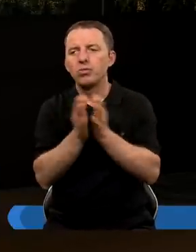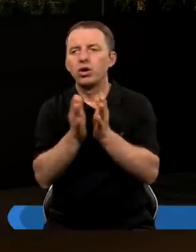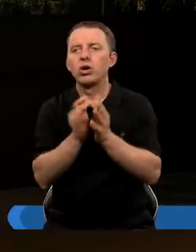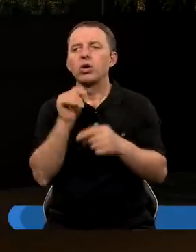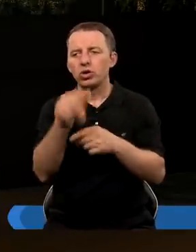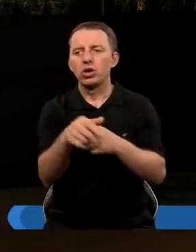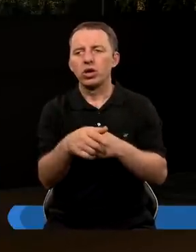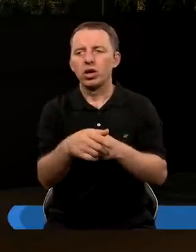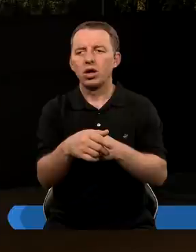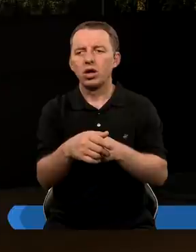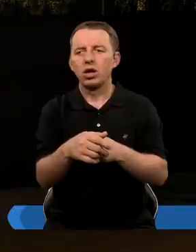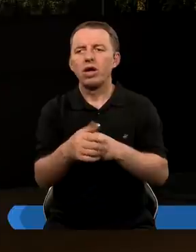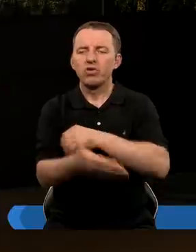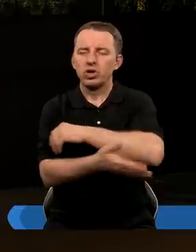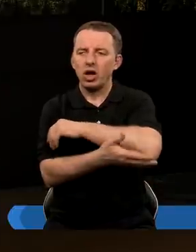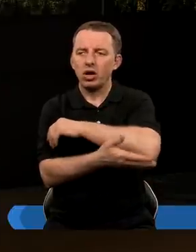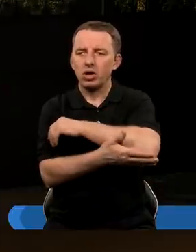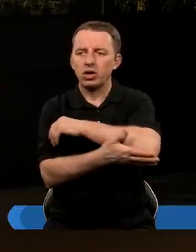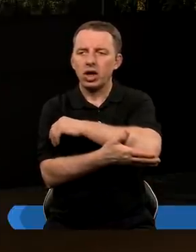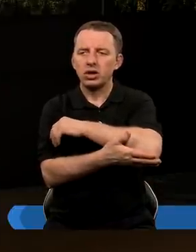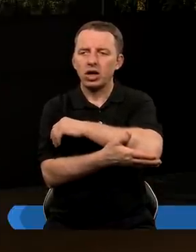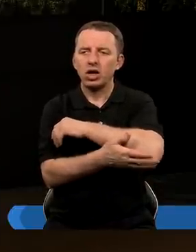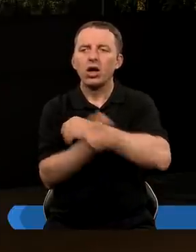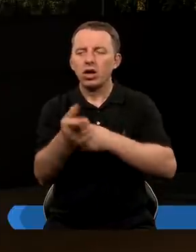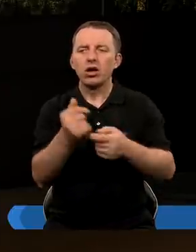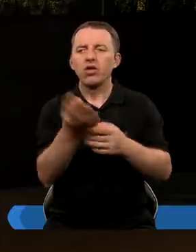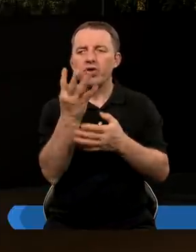Daniela od 16 wersetu do w zasadzie 24.